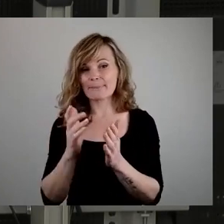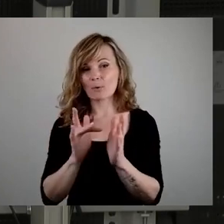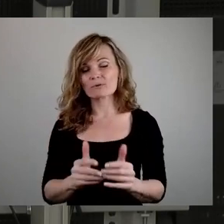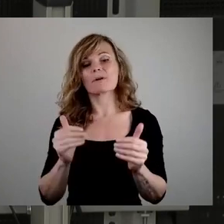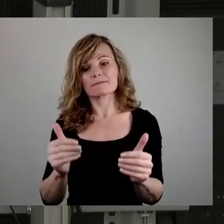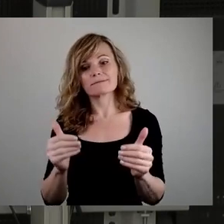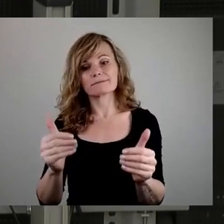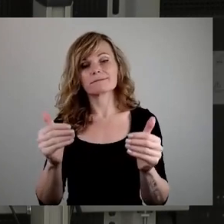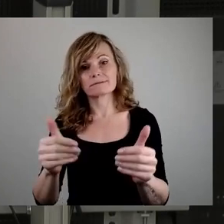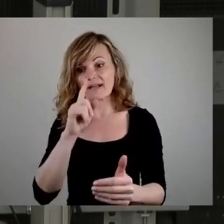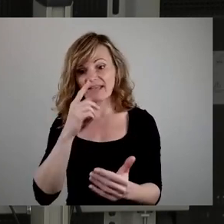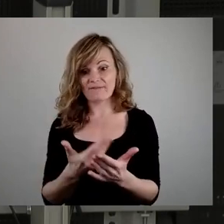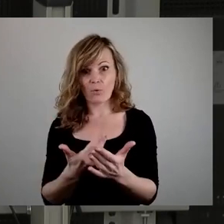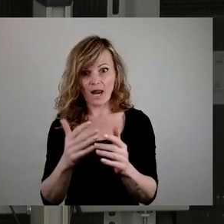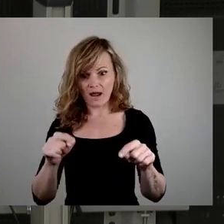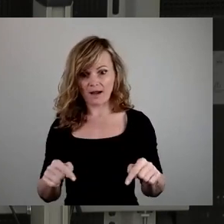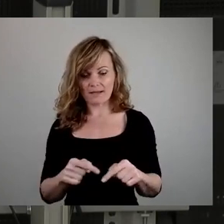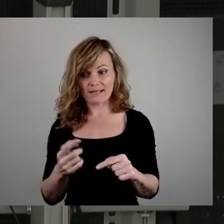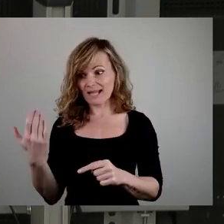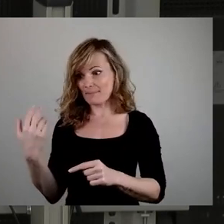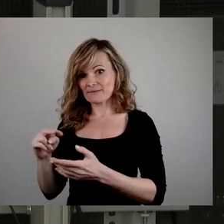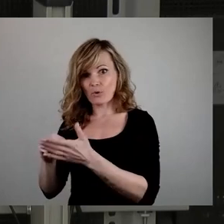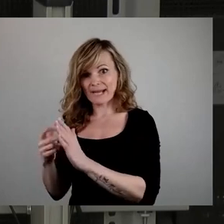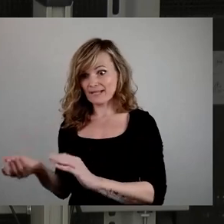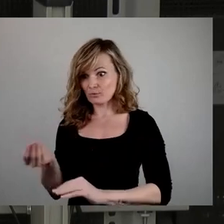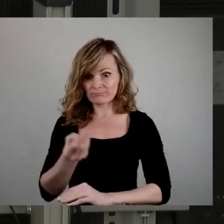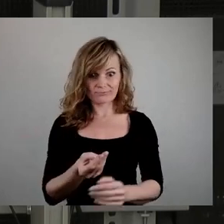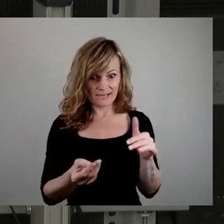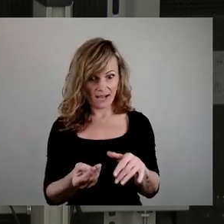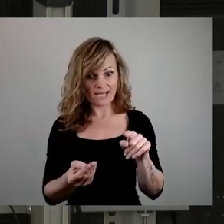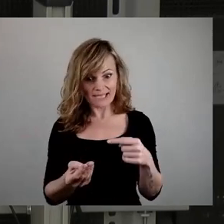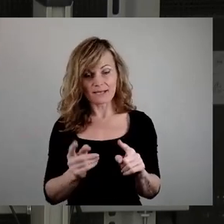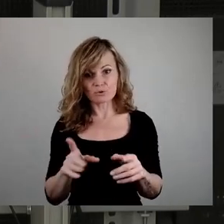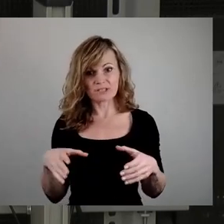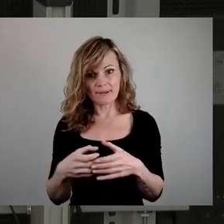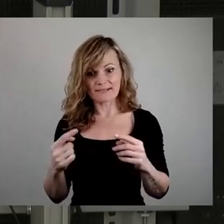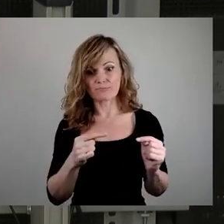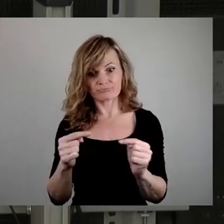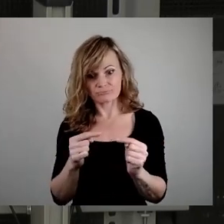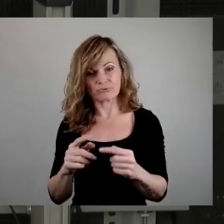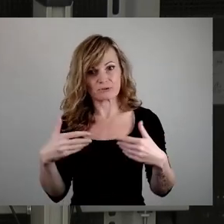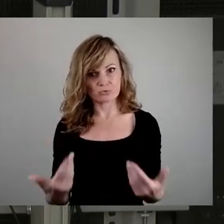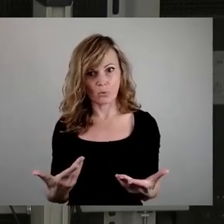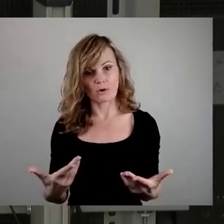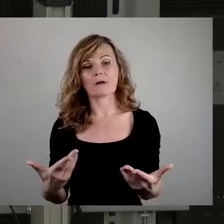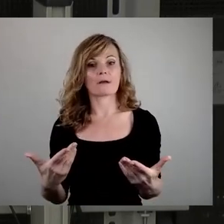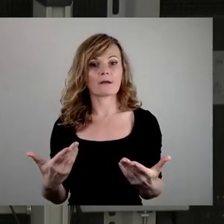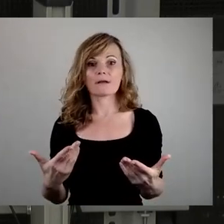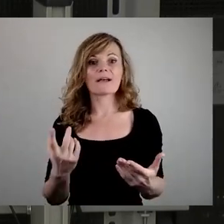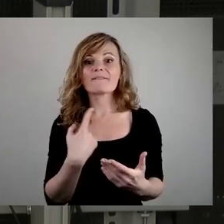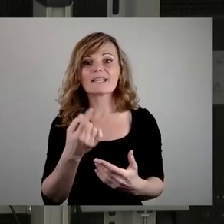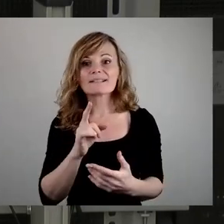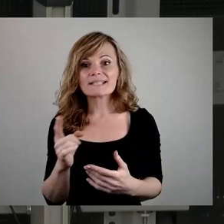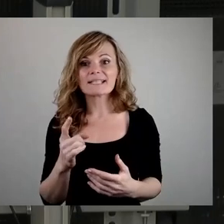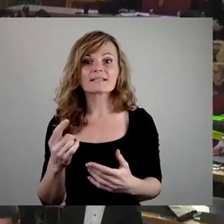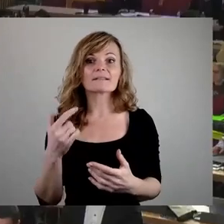wenn die Vorlage, die ja in Vorbereitung war, auf dem Tisch liegt, dann muss es gemeinsam diskutiert werden. Und wir haben nicht irgendwie